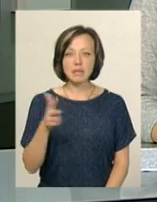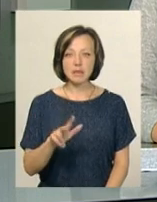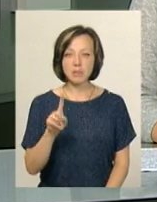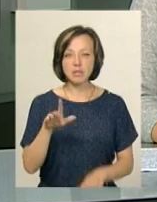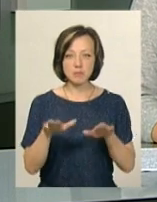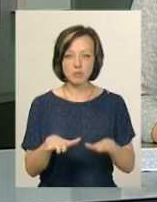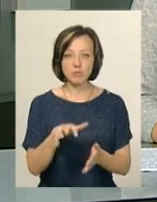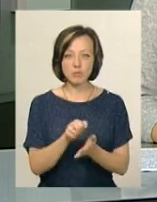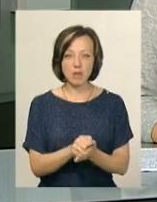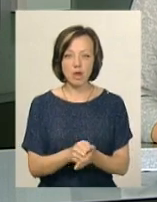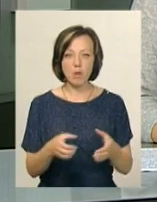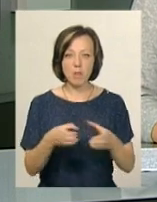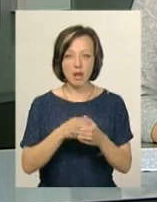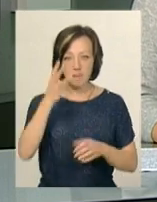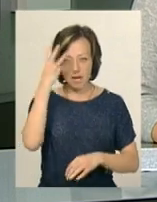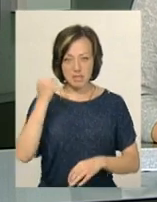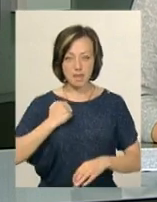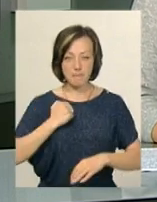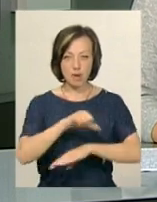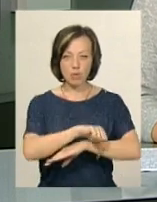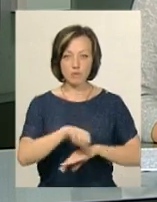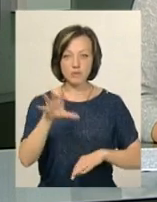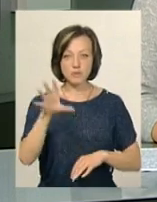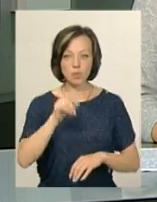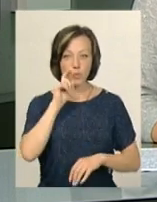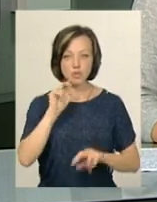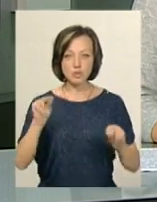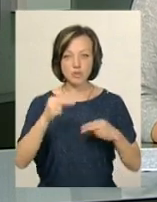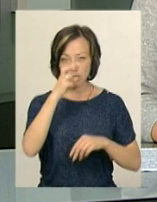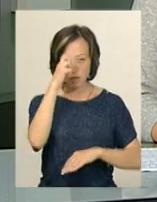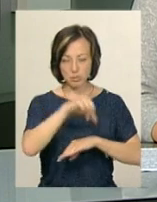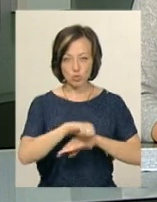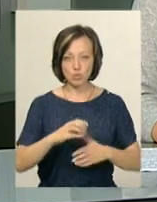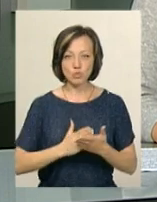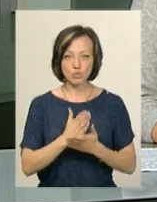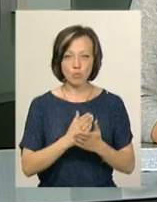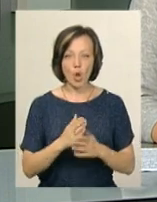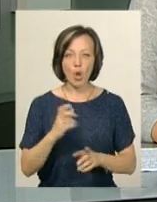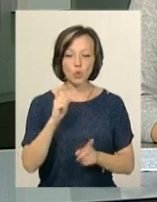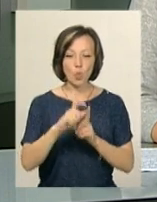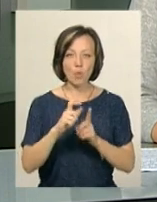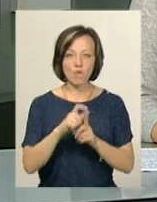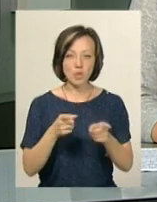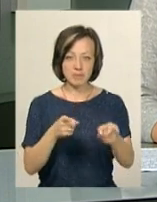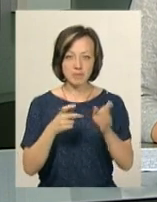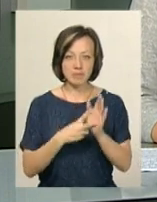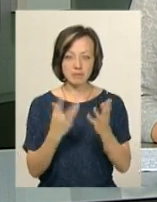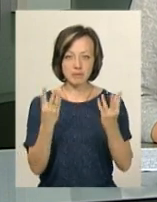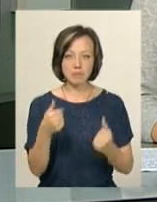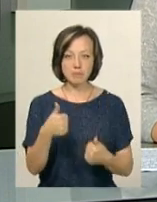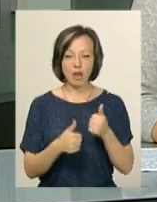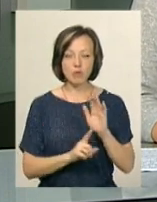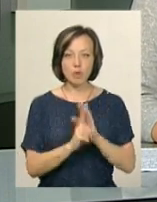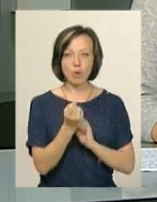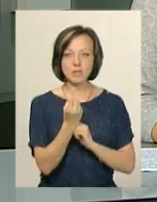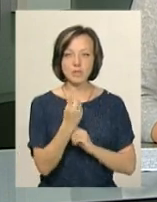здобула команда хмельницьких прикордонників на всеукраїнському чемпіонаті Держприкордонслужби з кульової стрільби. Семиденні змагання розпочались